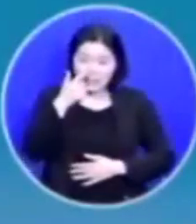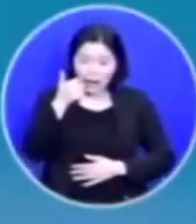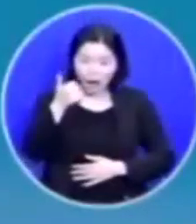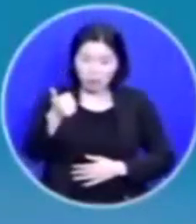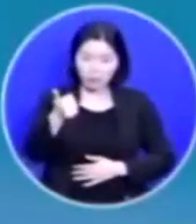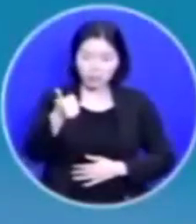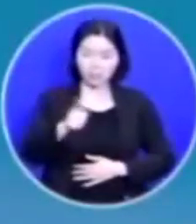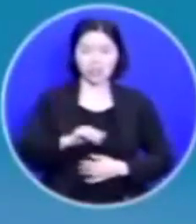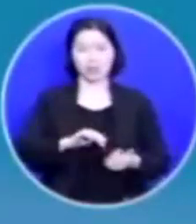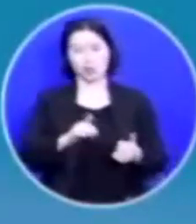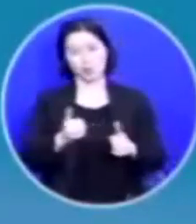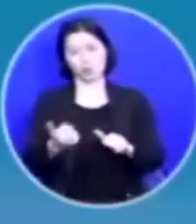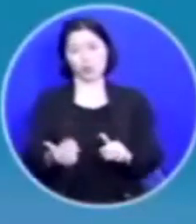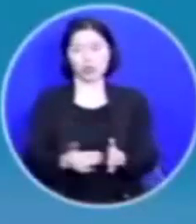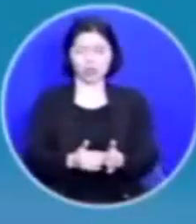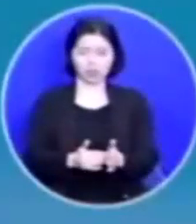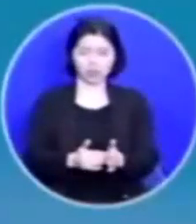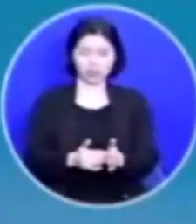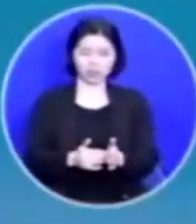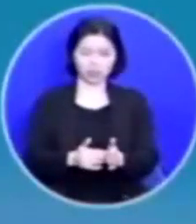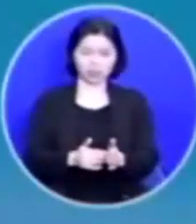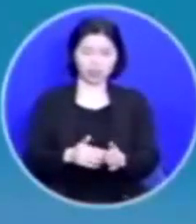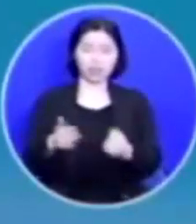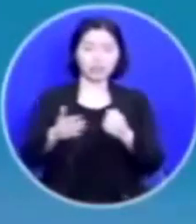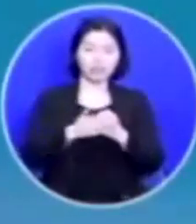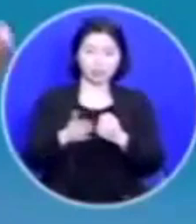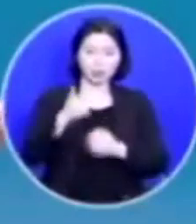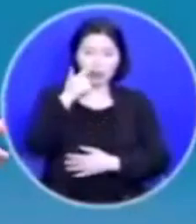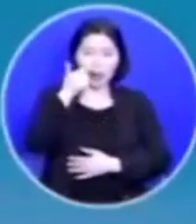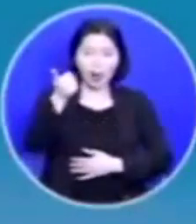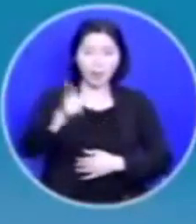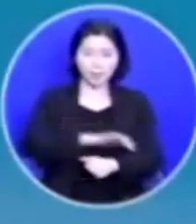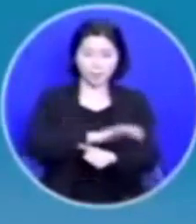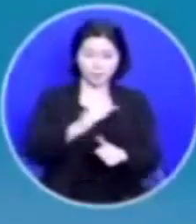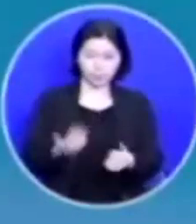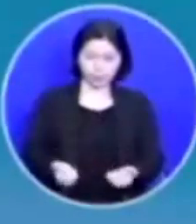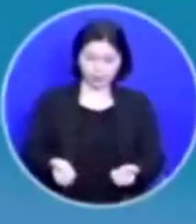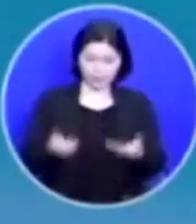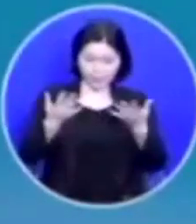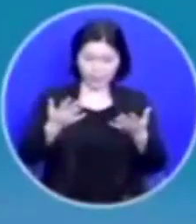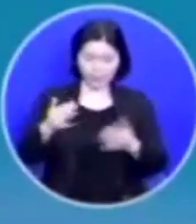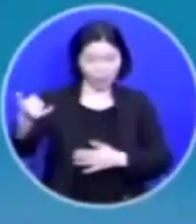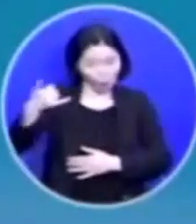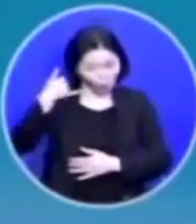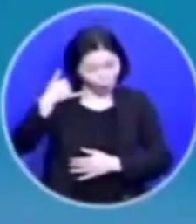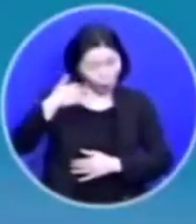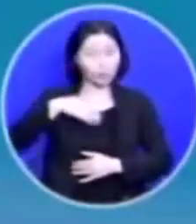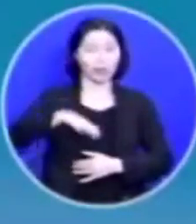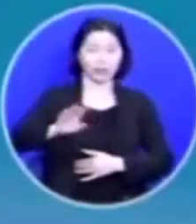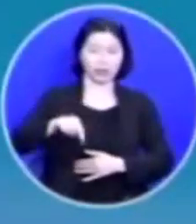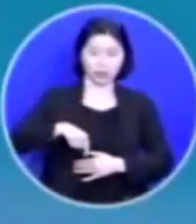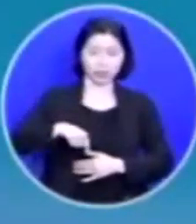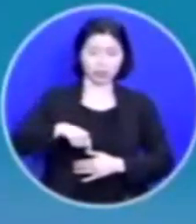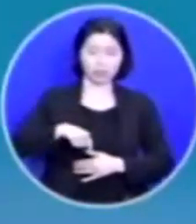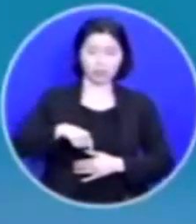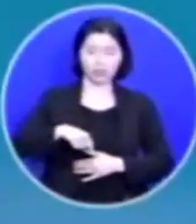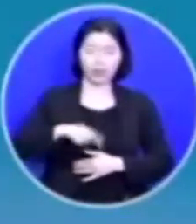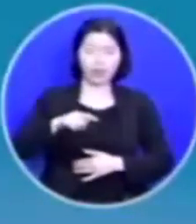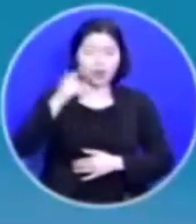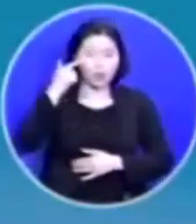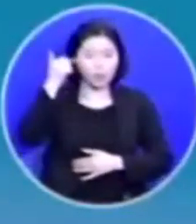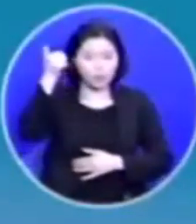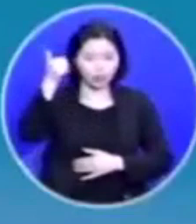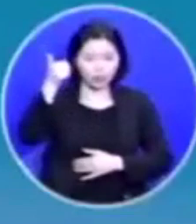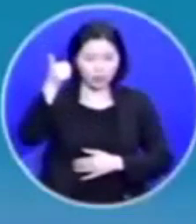돌아가신 겁니다 그래서 부친 장례식 연락을 받고 갔습니다 그 목사님이